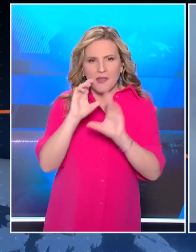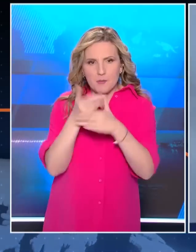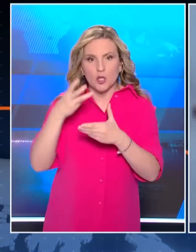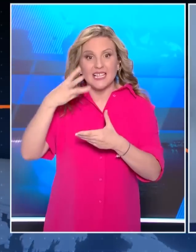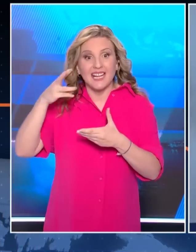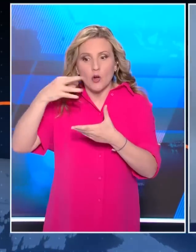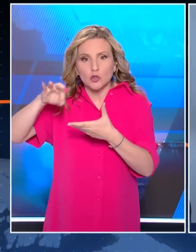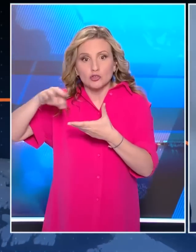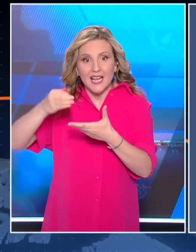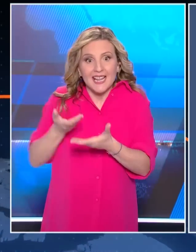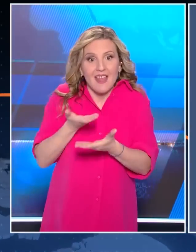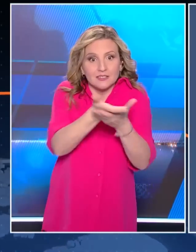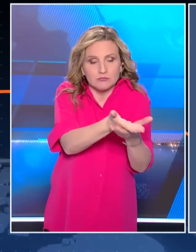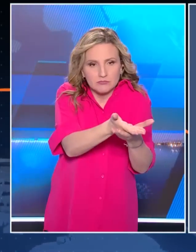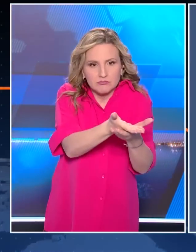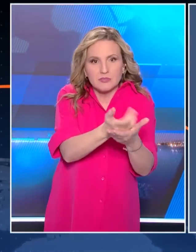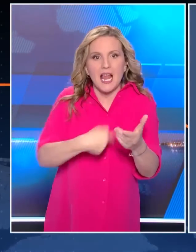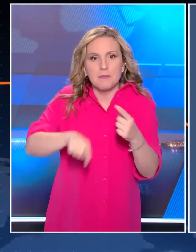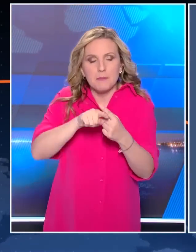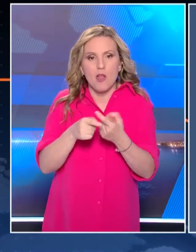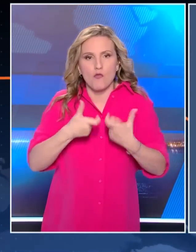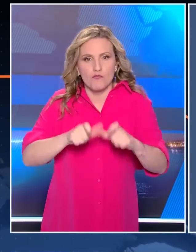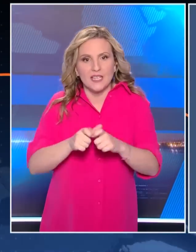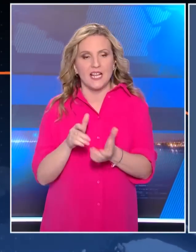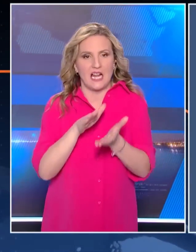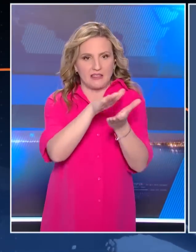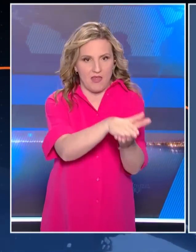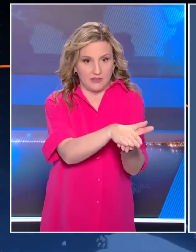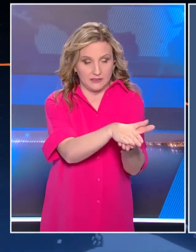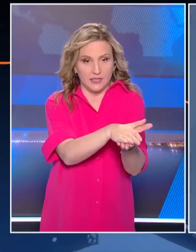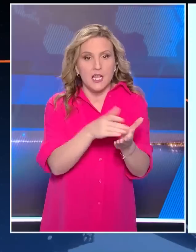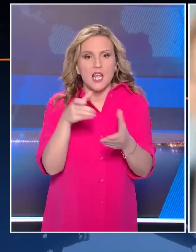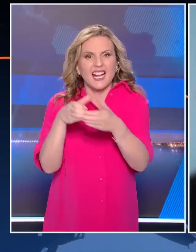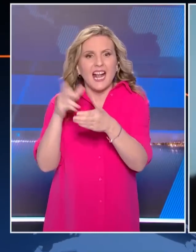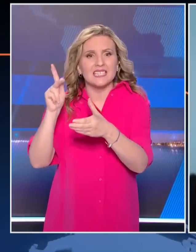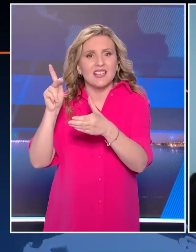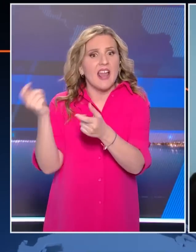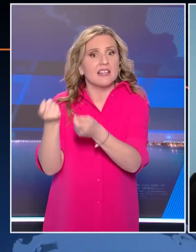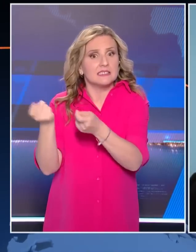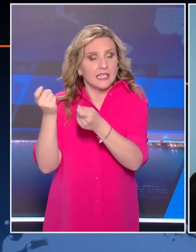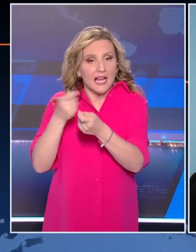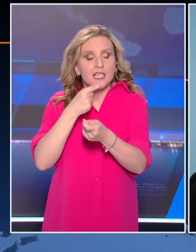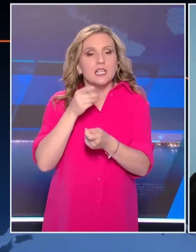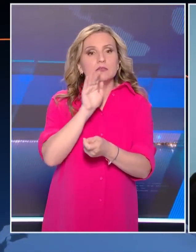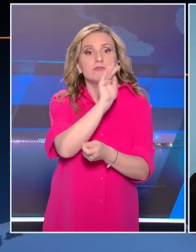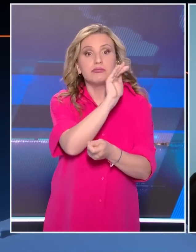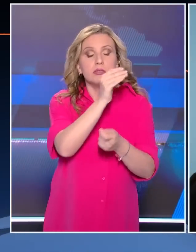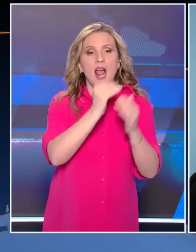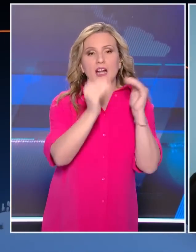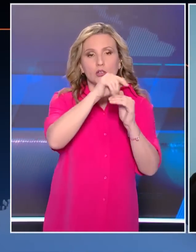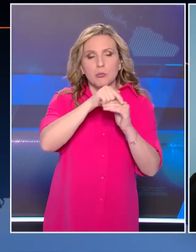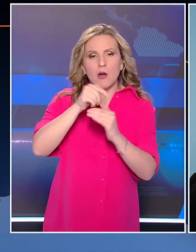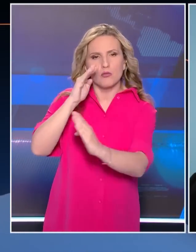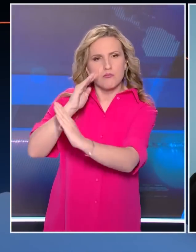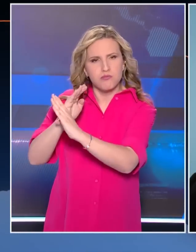και οπτικοακουστικό υλικό της δράσης του προφλακισμένου πρώην Χρυσαυγήτη ζητώντας τον αποκλεισμό του. Η κυβέρνηση της Νέας Δημοκρατίας με αίσθημα